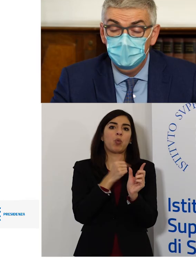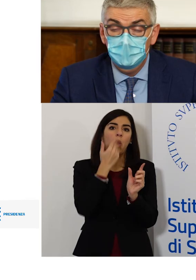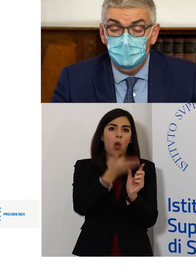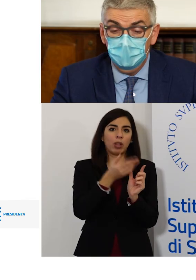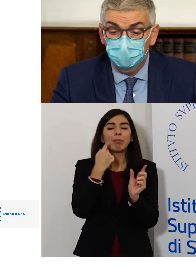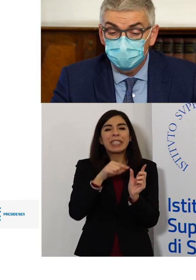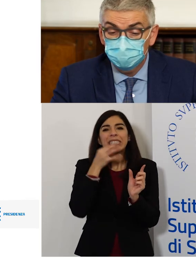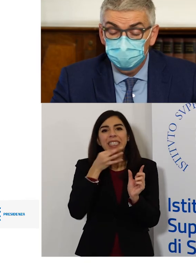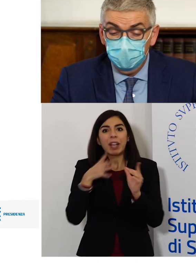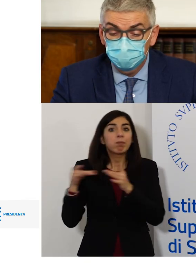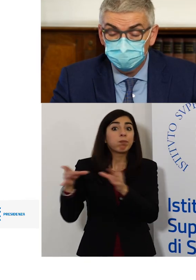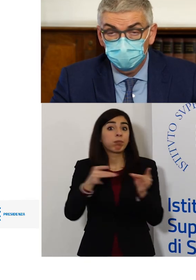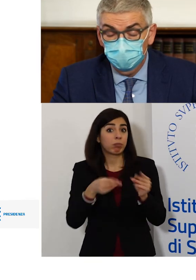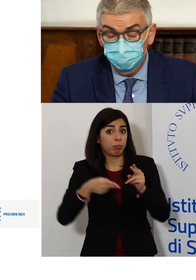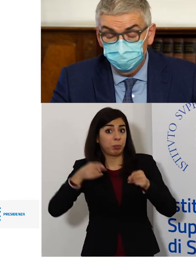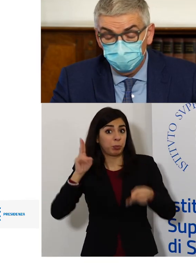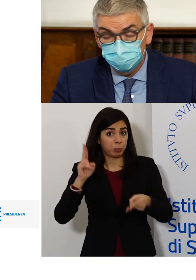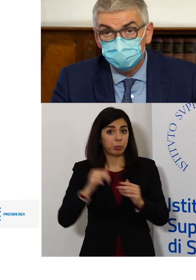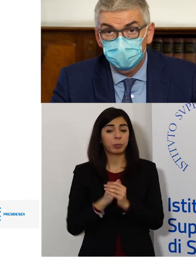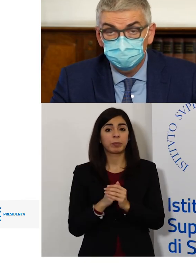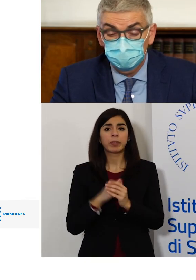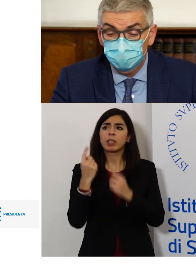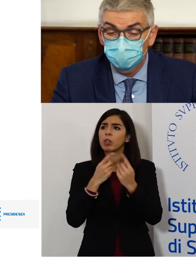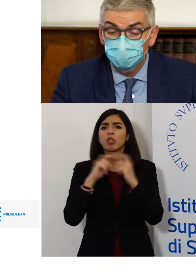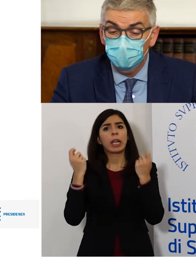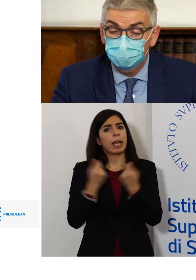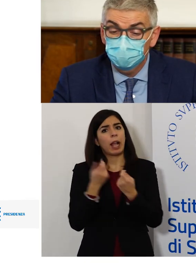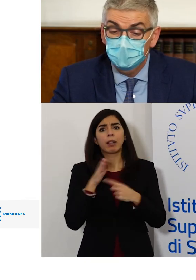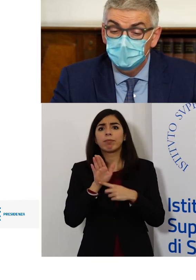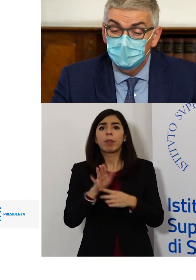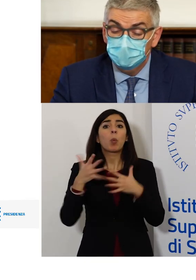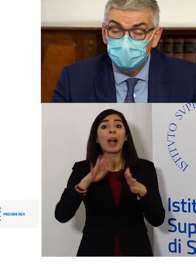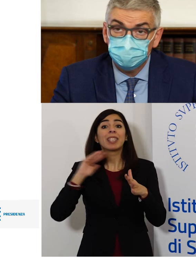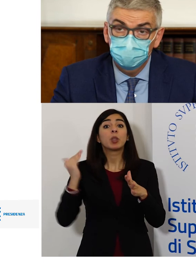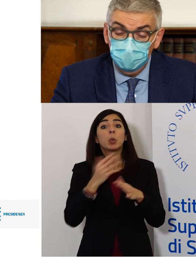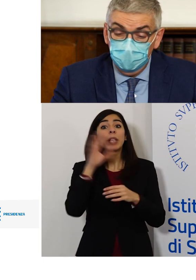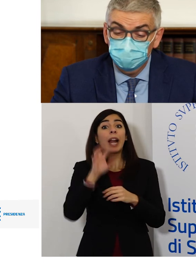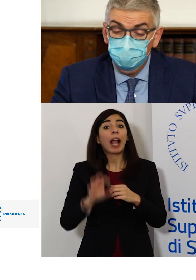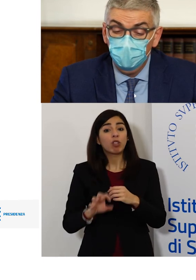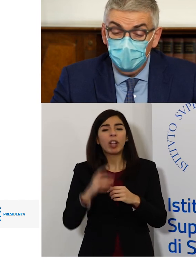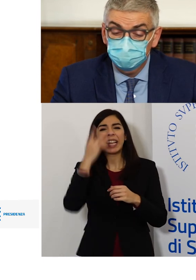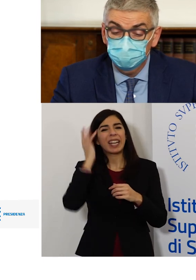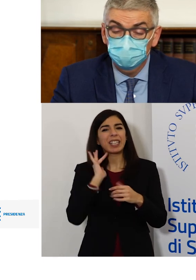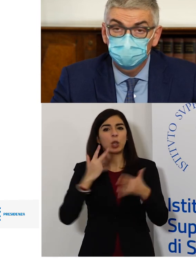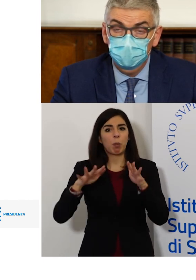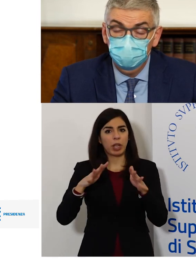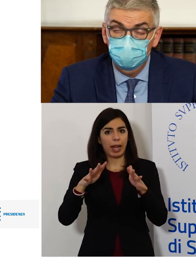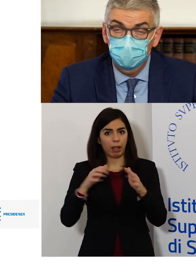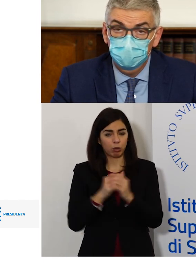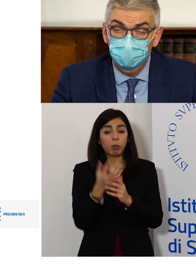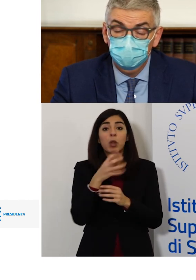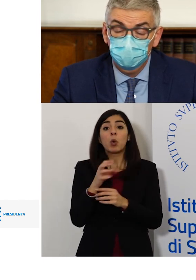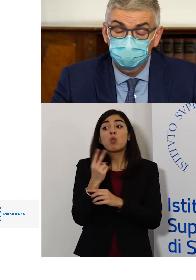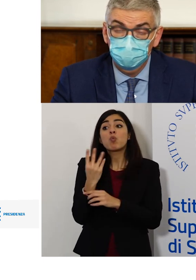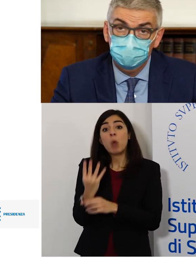nuovi casi e il quadro generale mostra come quasi tutte le regioni siano in un quadro di rischio moderato, 4 con